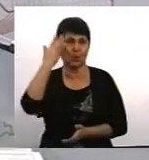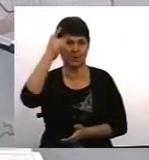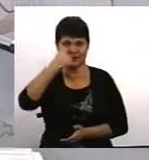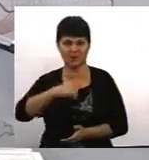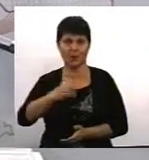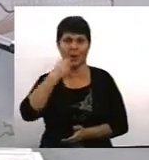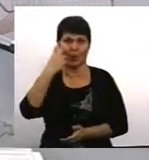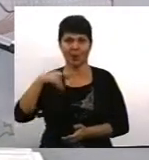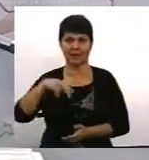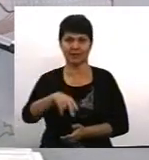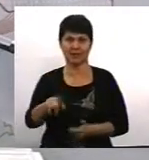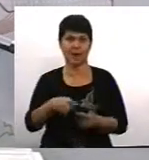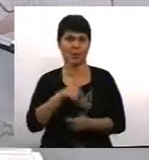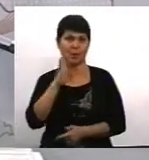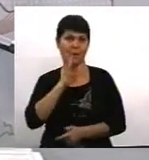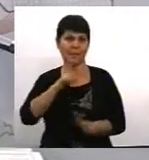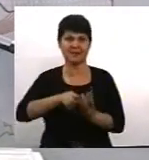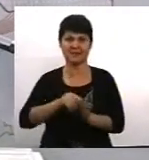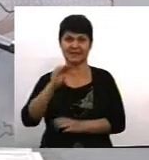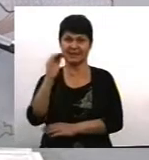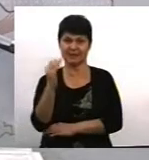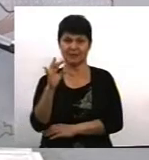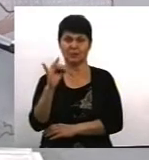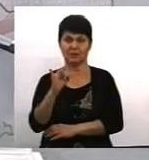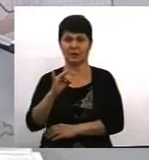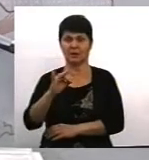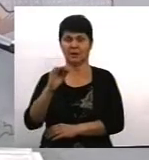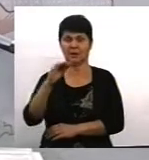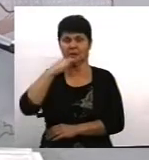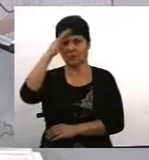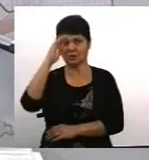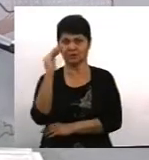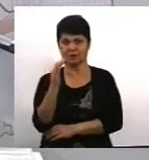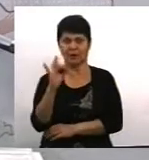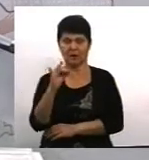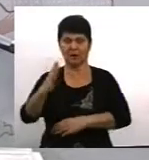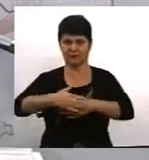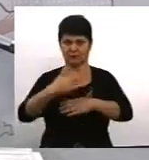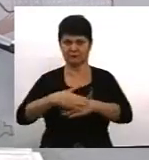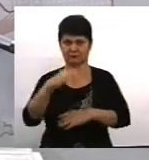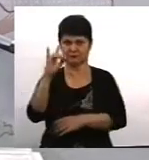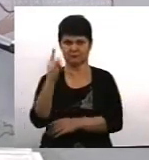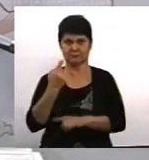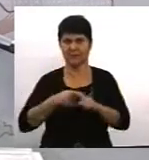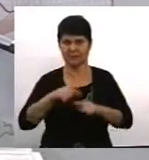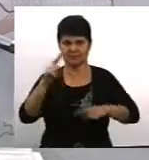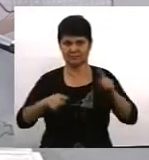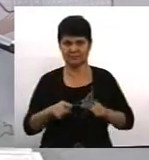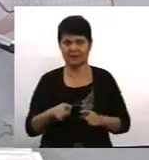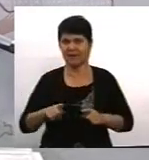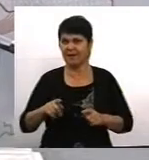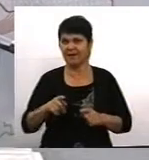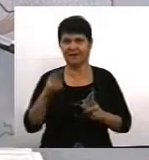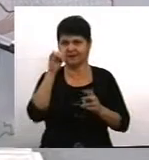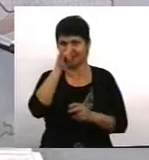або мама з дитиною, або тато і б'ють дитину на вулиці. Це не рідкісно. Навряд чи хтось не бачили, як чоловік може